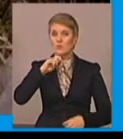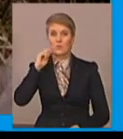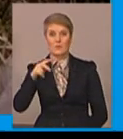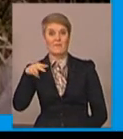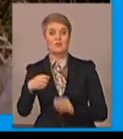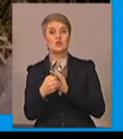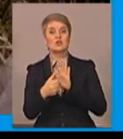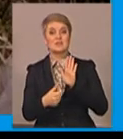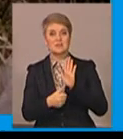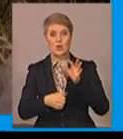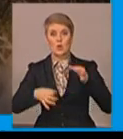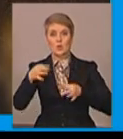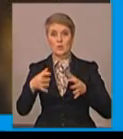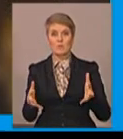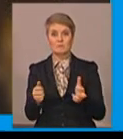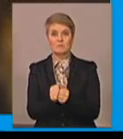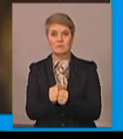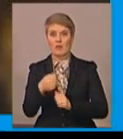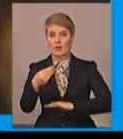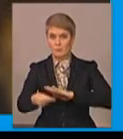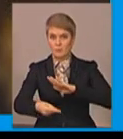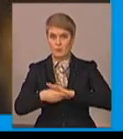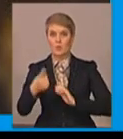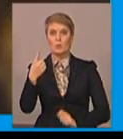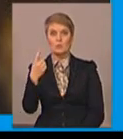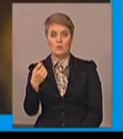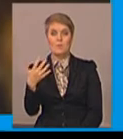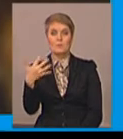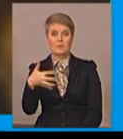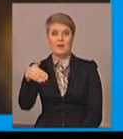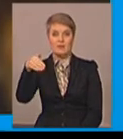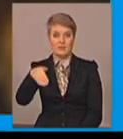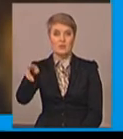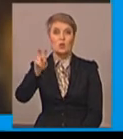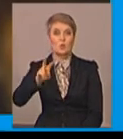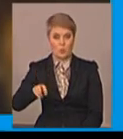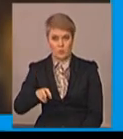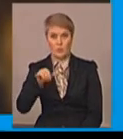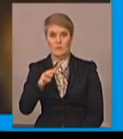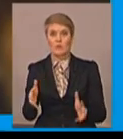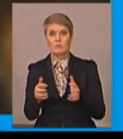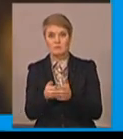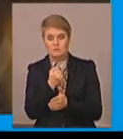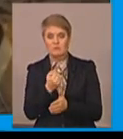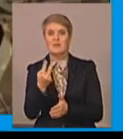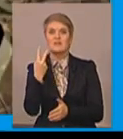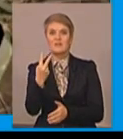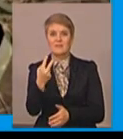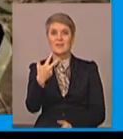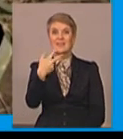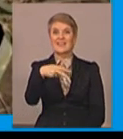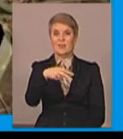-му суддю впіймали на хабарі в 150 тисяч доларів. Під час обшуків у нього знайшли дві трилітрові банки з грошима.